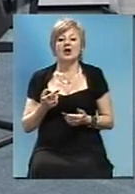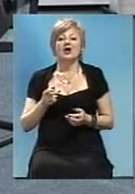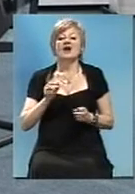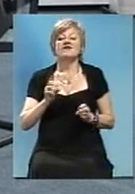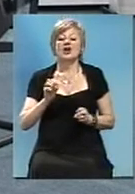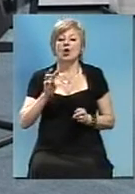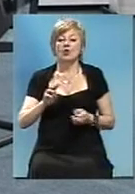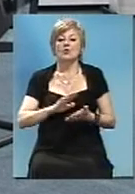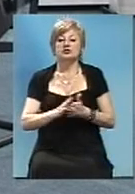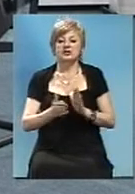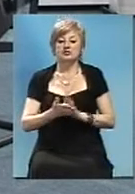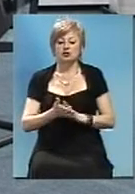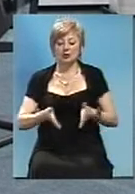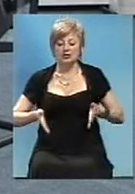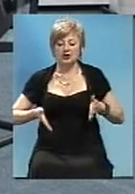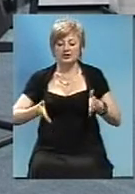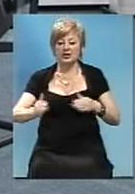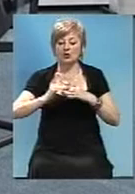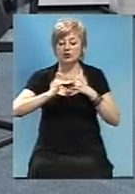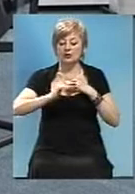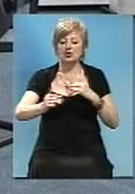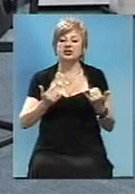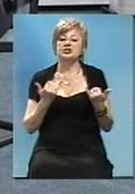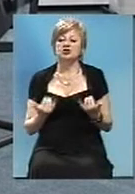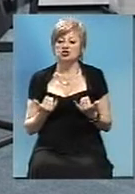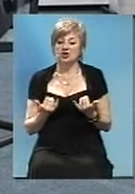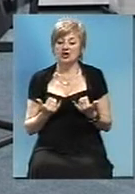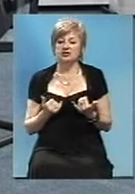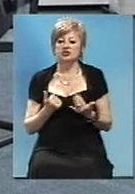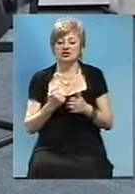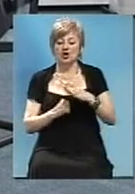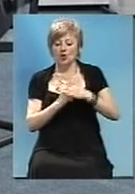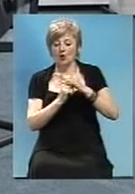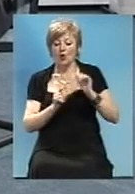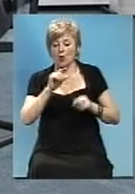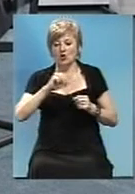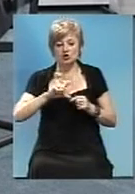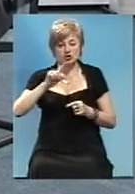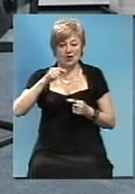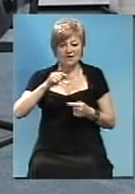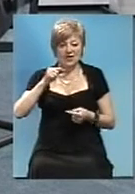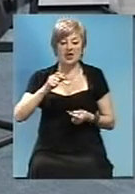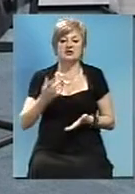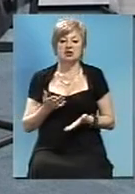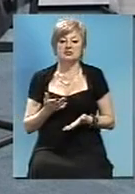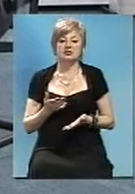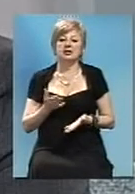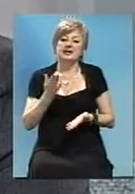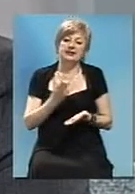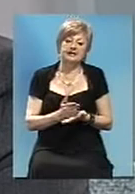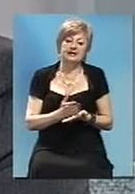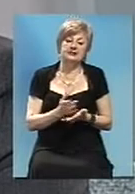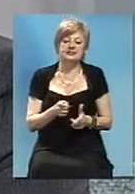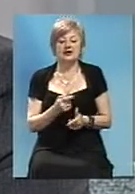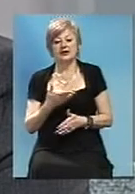якому стані дорожнє покриття знаходиться зараз, основання, воно є чи